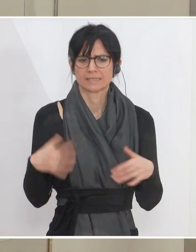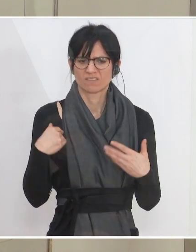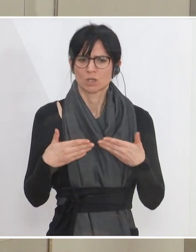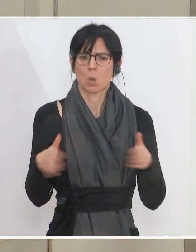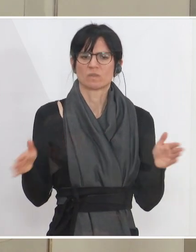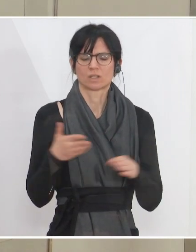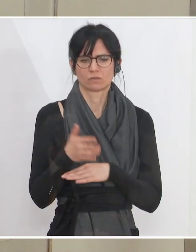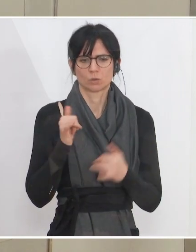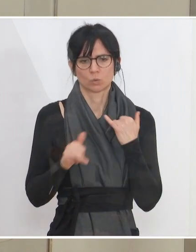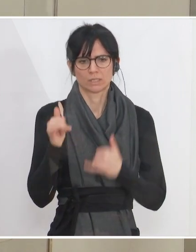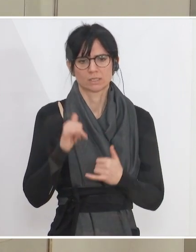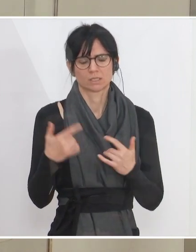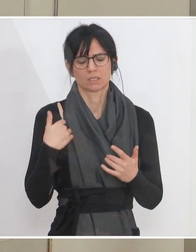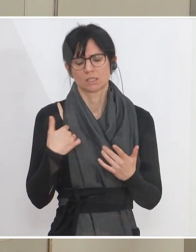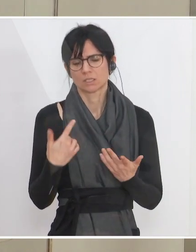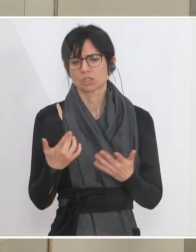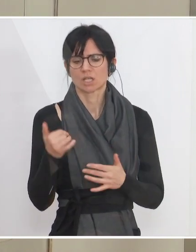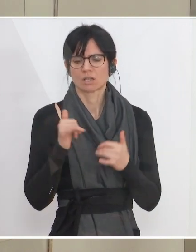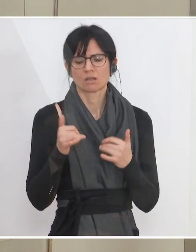für touristische Reisen im Laufe des Sommers.